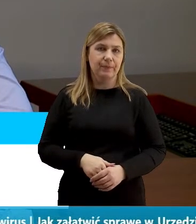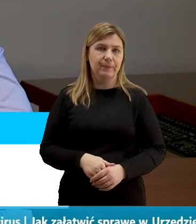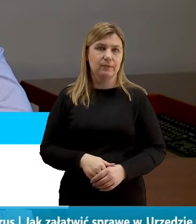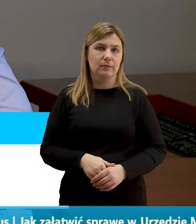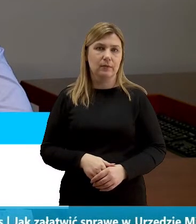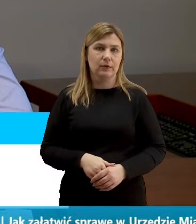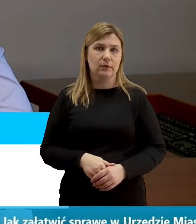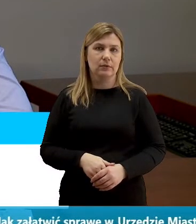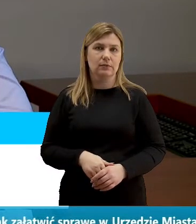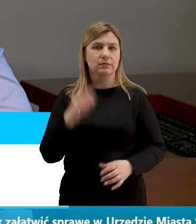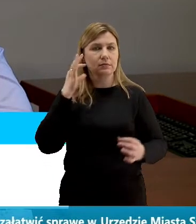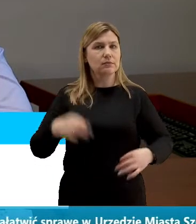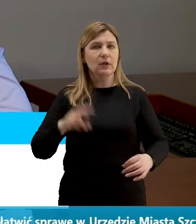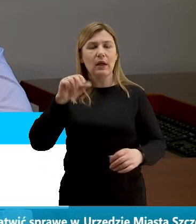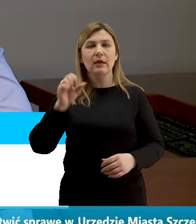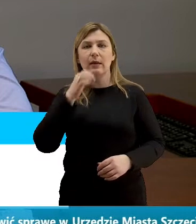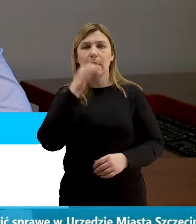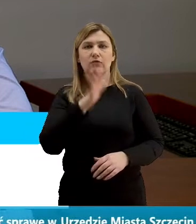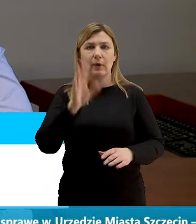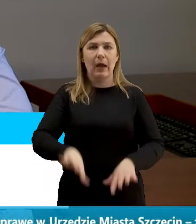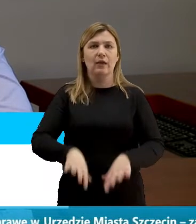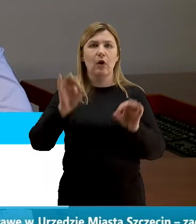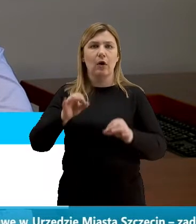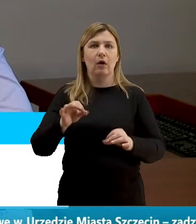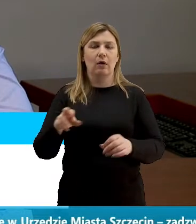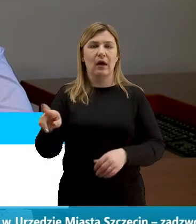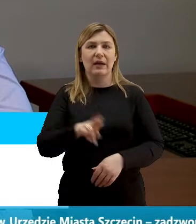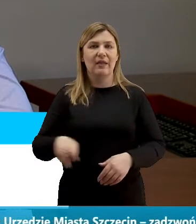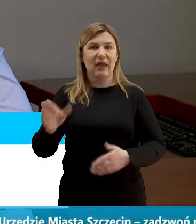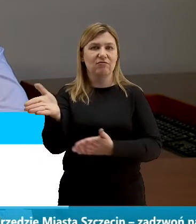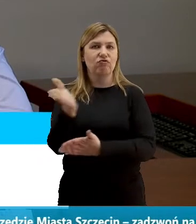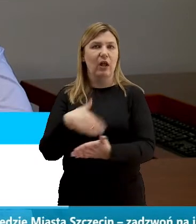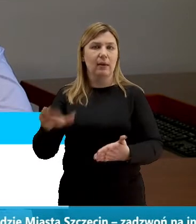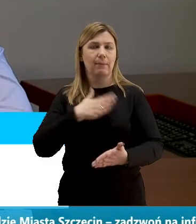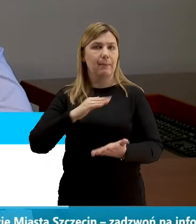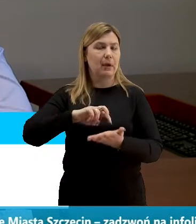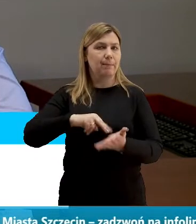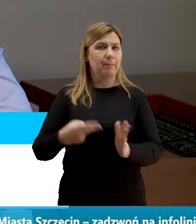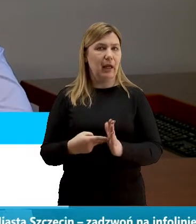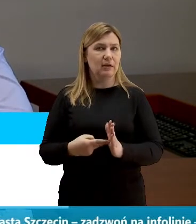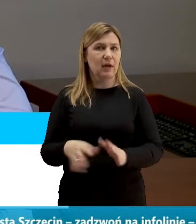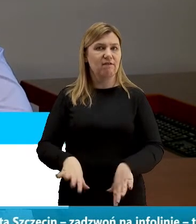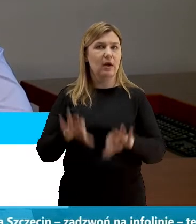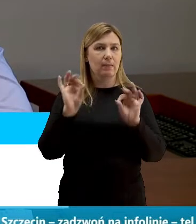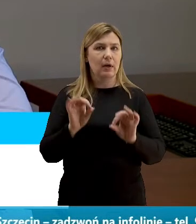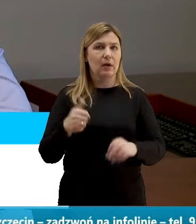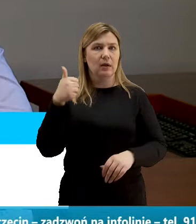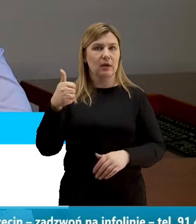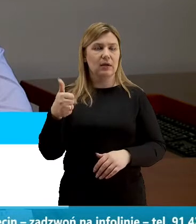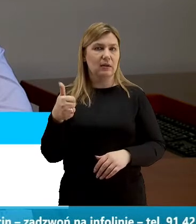pani Hania pyta czy odbędą się wybory do rady dzielnicy rzeczywiście bo mamy w planie wybory w jednej z